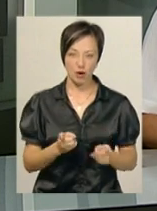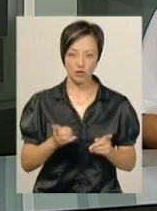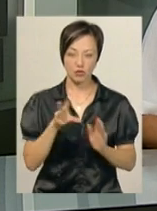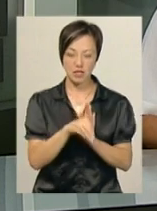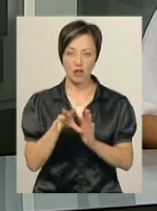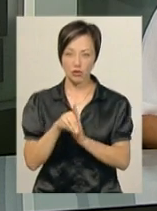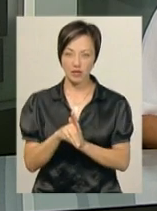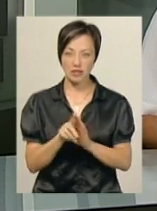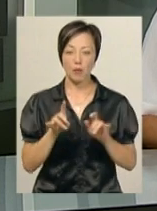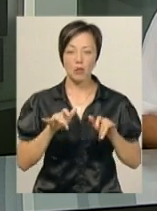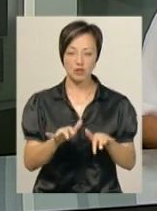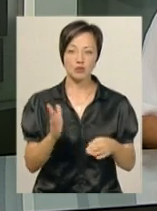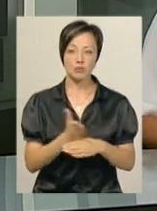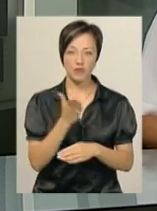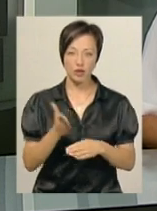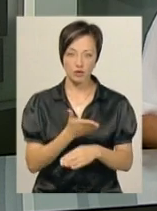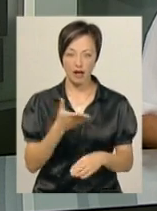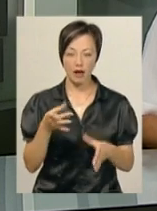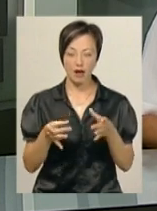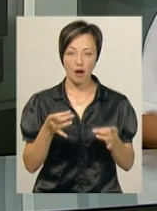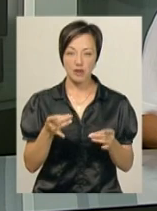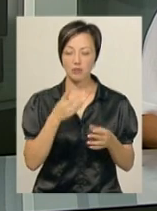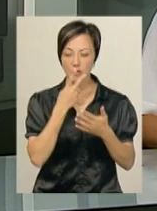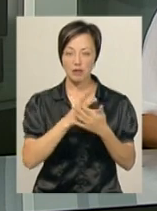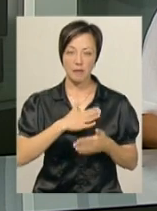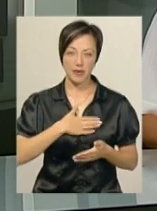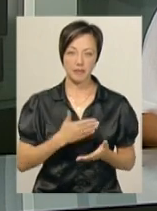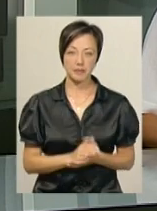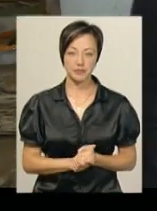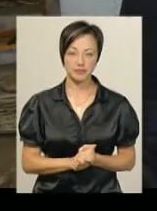складових. За процесом виготовлення кераміки спостерігали й ми.